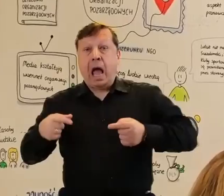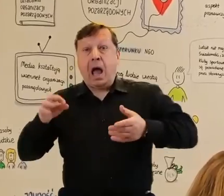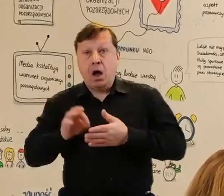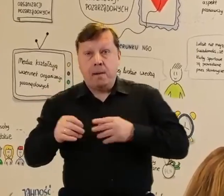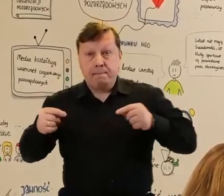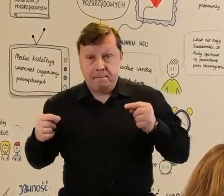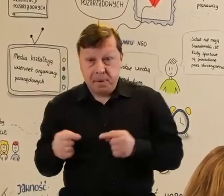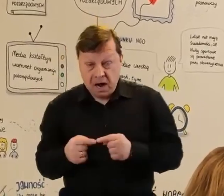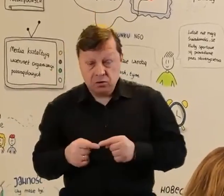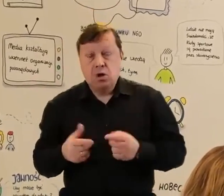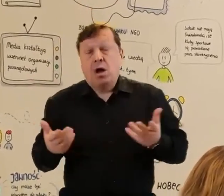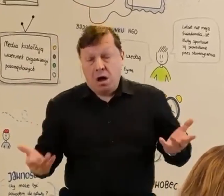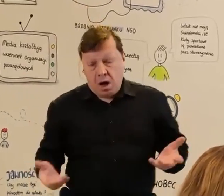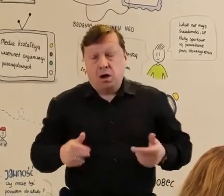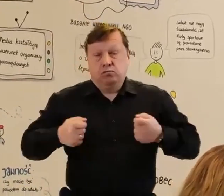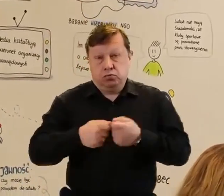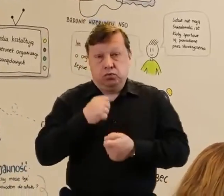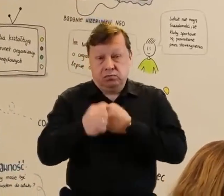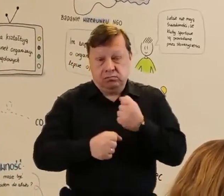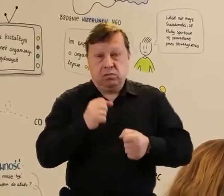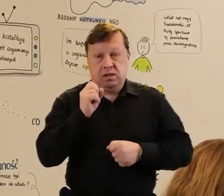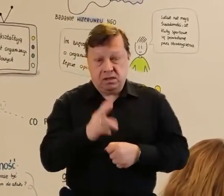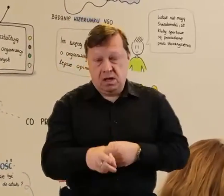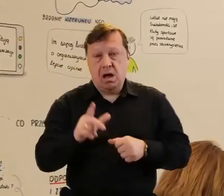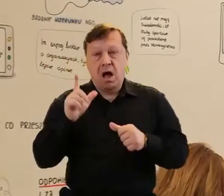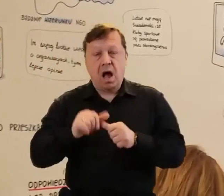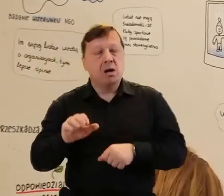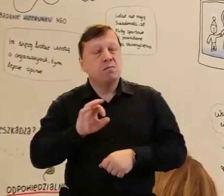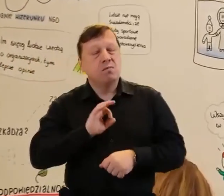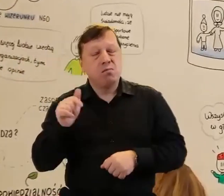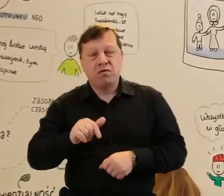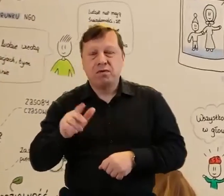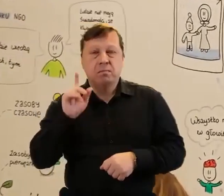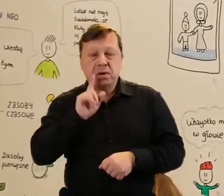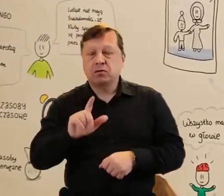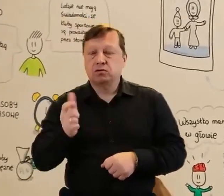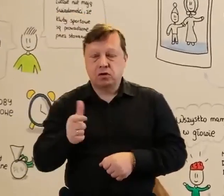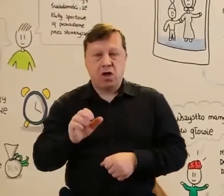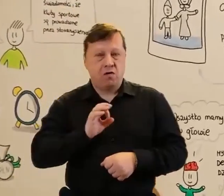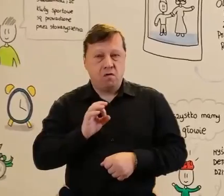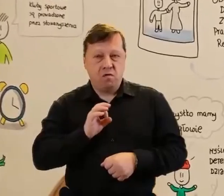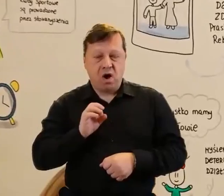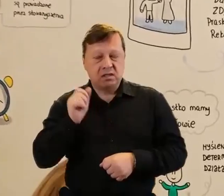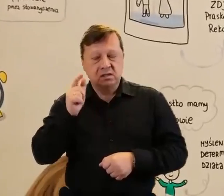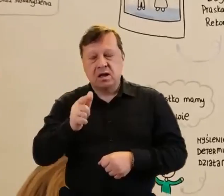musimy mieć własną wizję pożytku publicznego, bo inaczej stajemy się